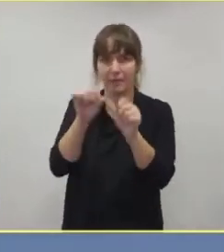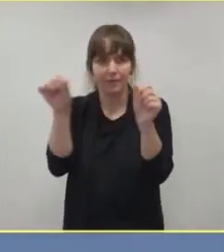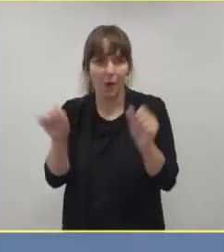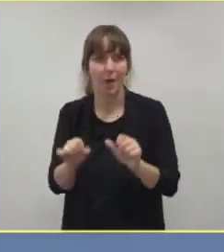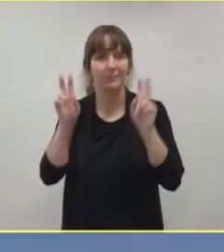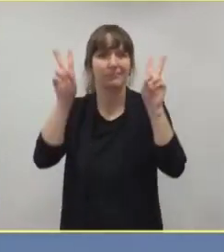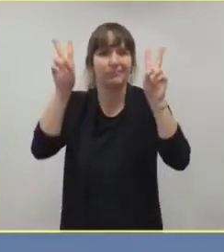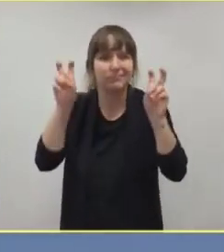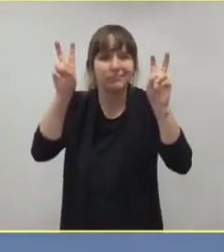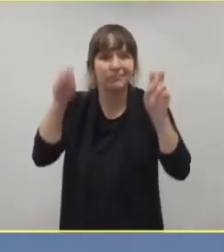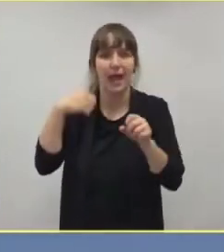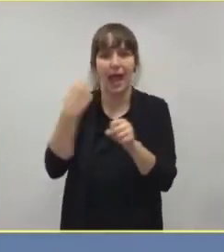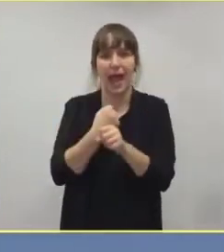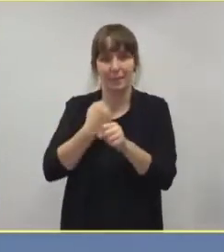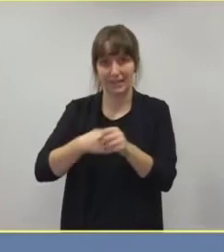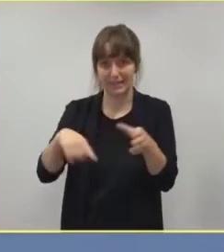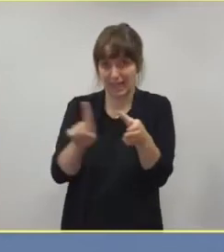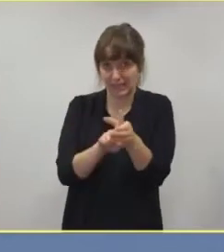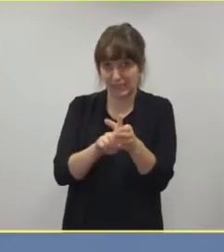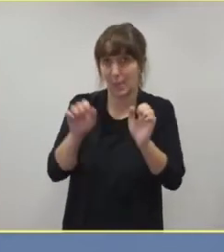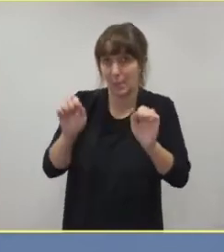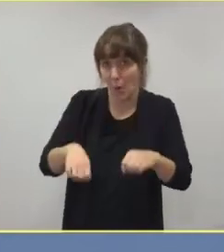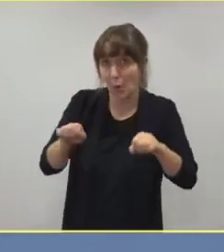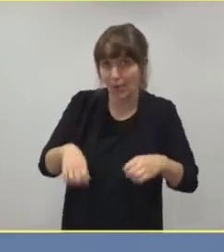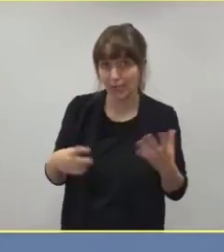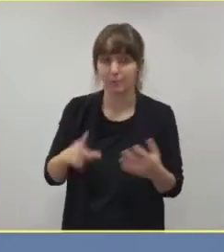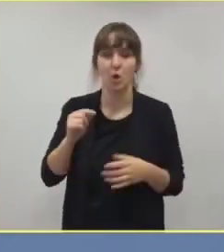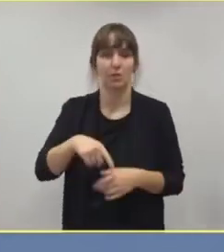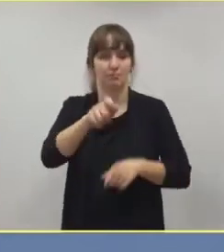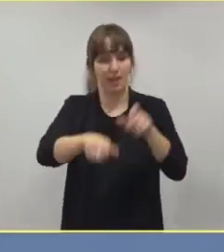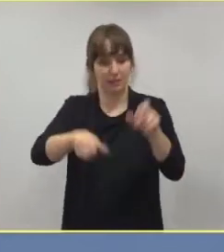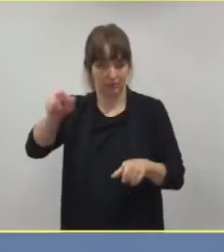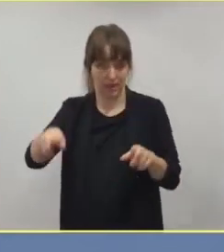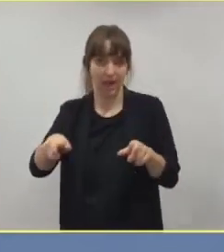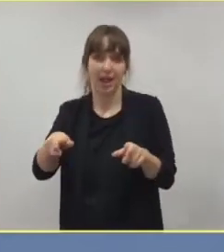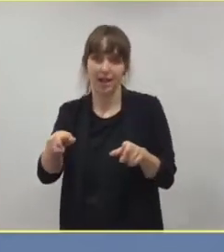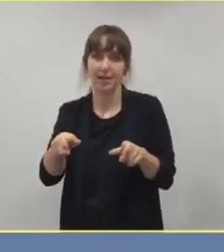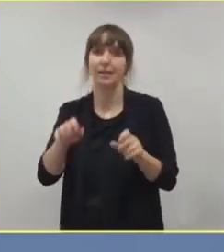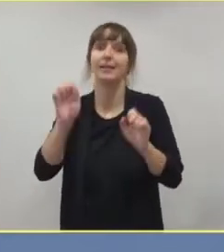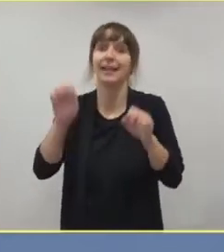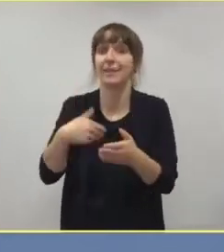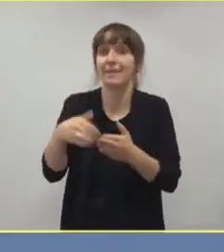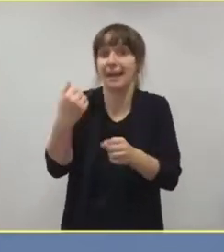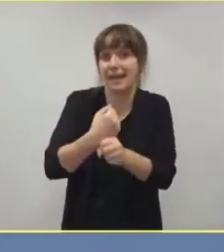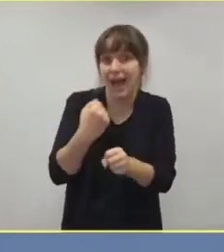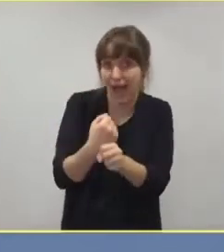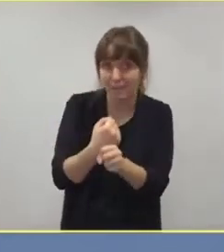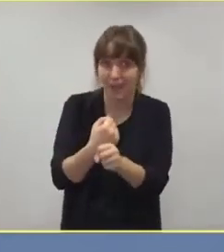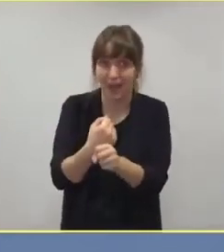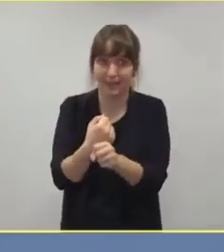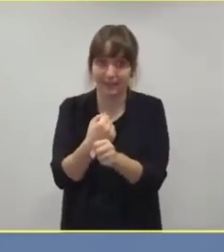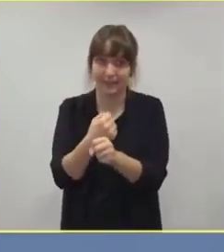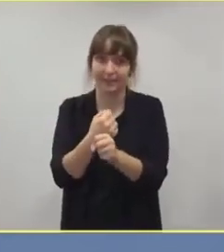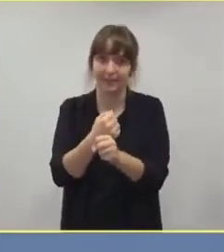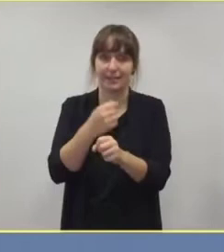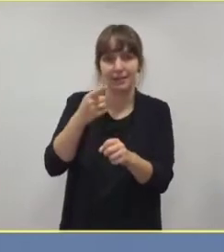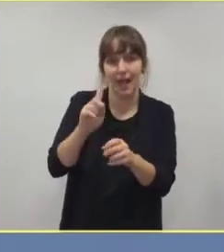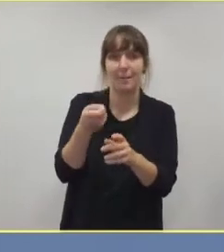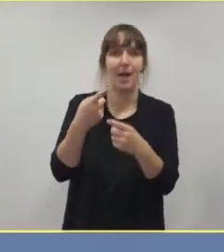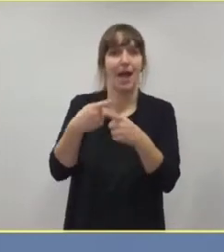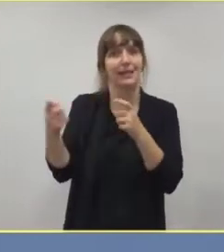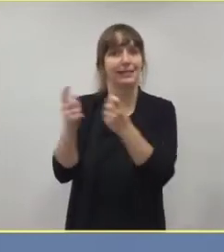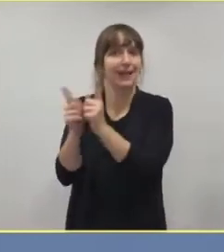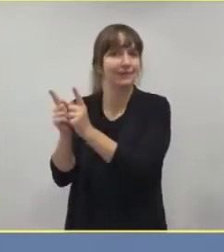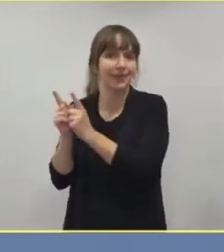Anführungsstrichen, denkbar, sodass betroffenes Personal weiterarbeiten kann? Und welchen Bedarf an Schnelltests haben deutsche